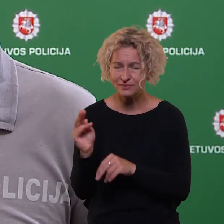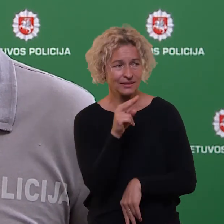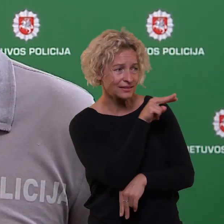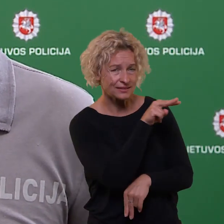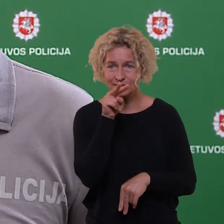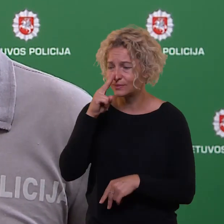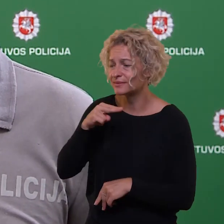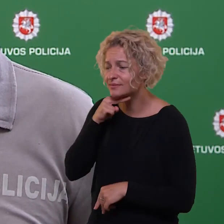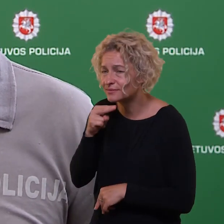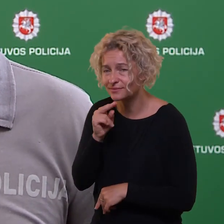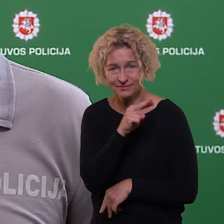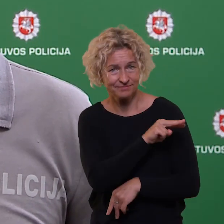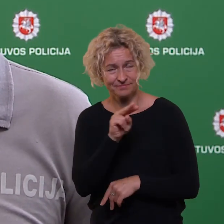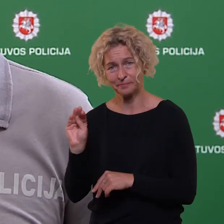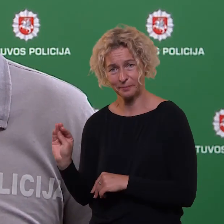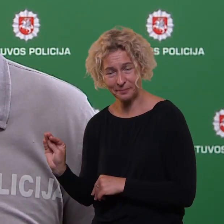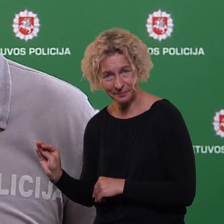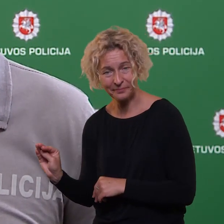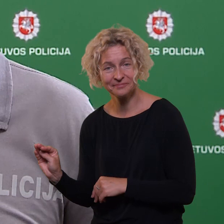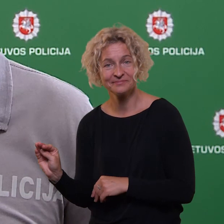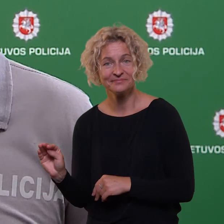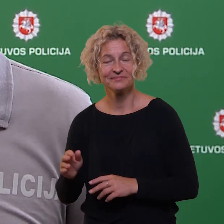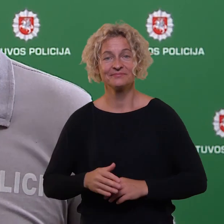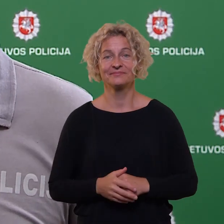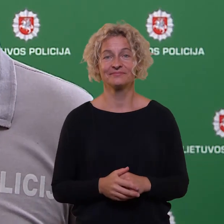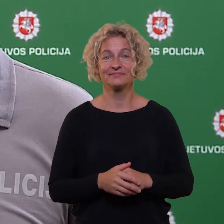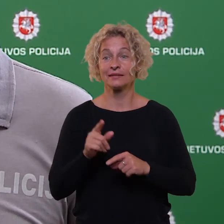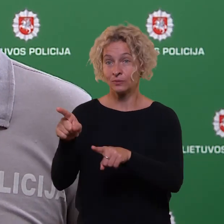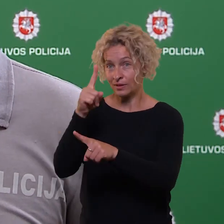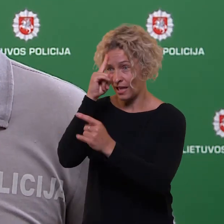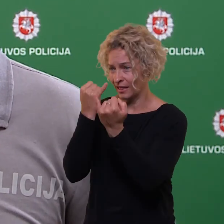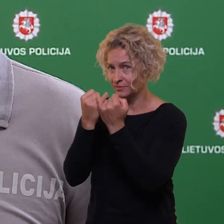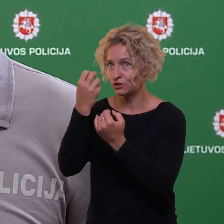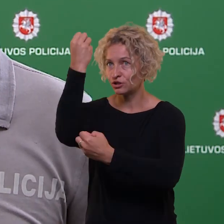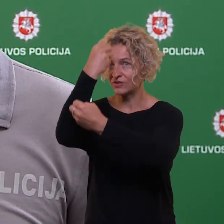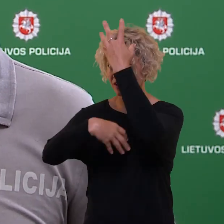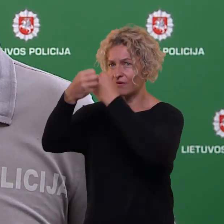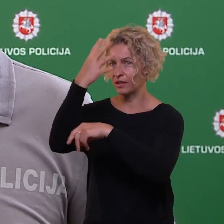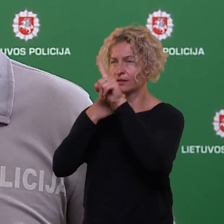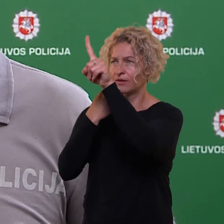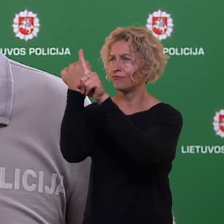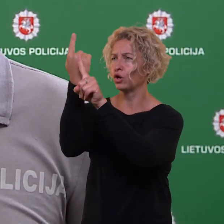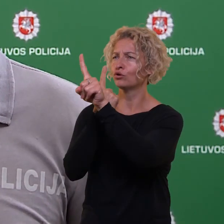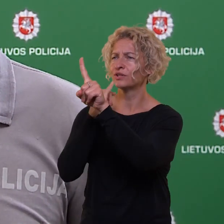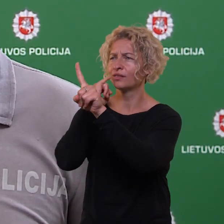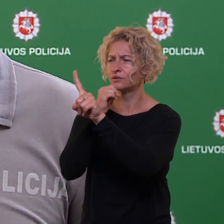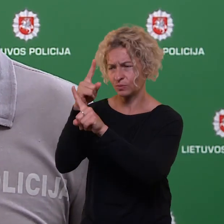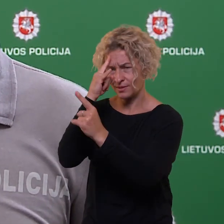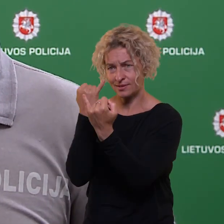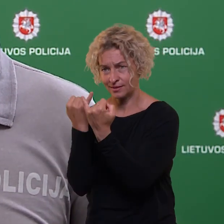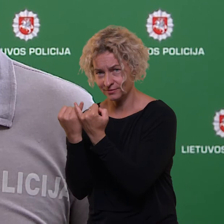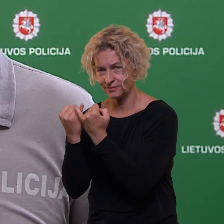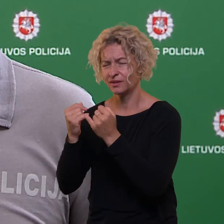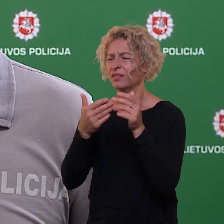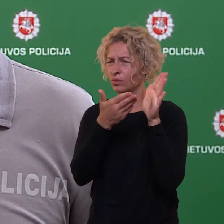apsidairyti, kad neskubėti, įsitikinti, jog tikrai praleidžia, pasižiūrėti ir atsiminti iš viso foros palvas jų reikšmės.